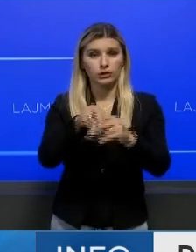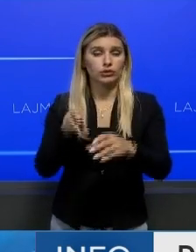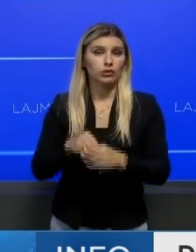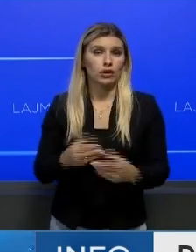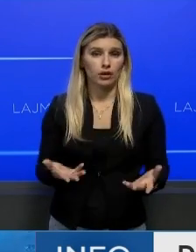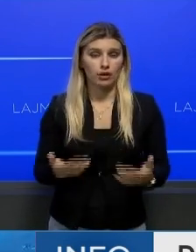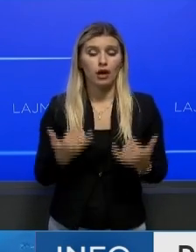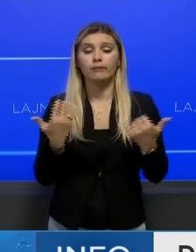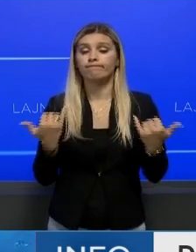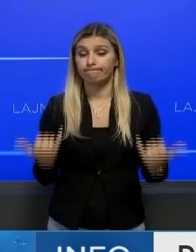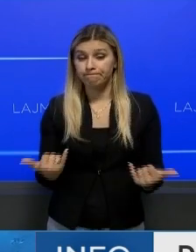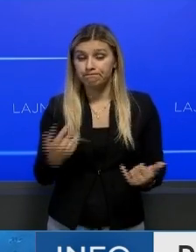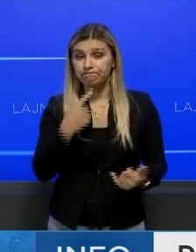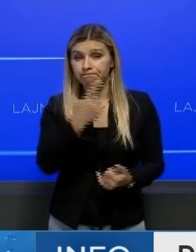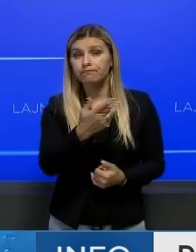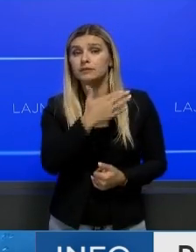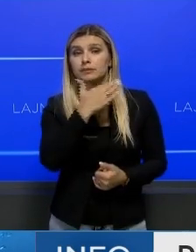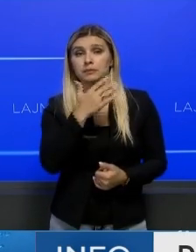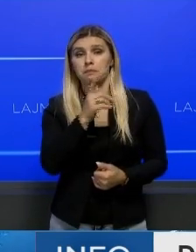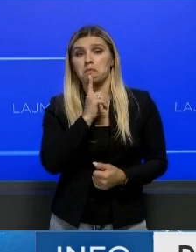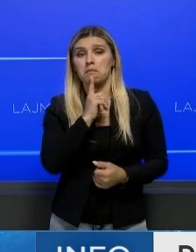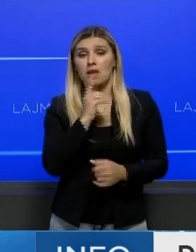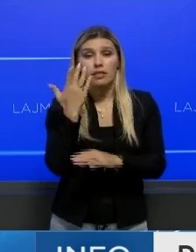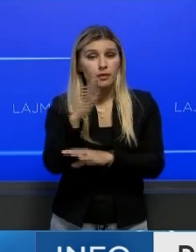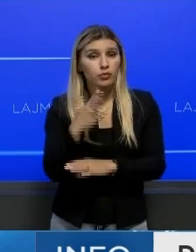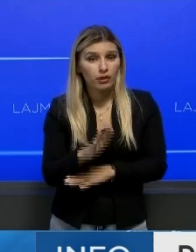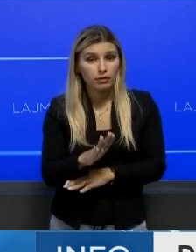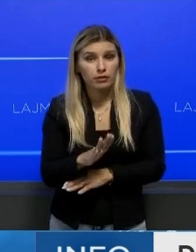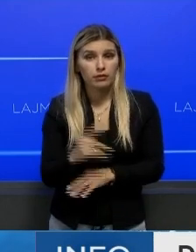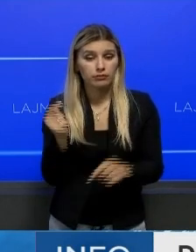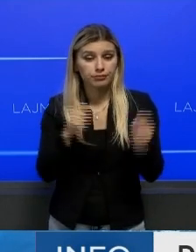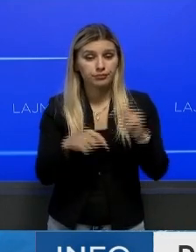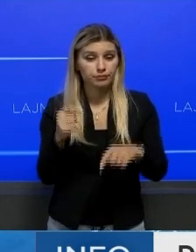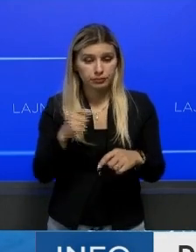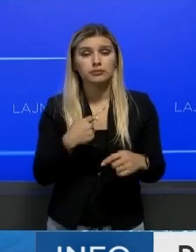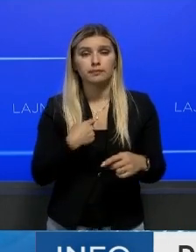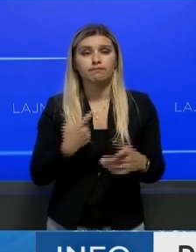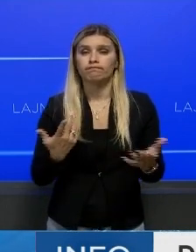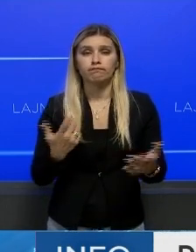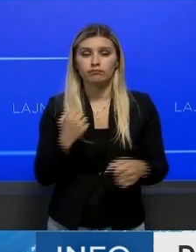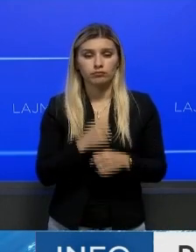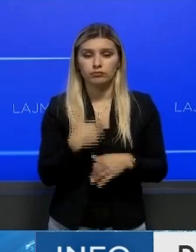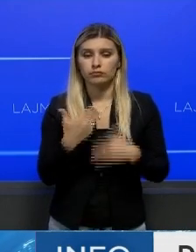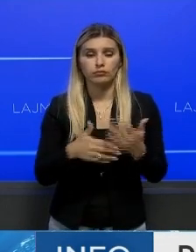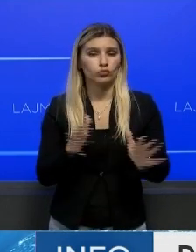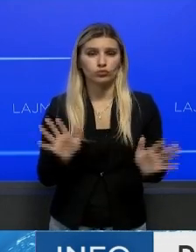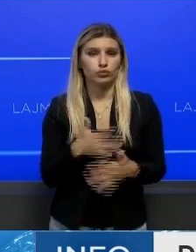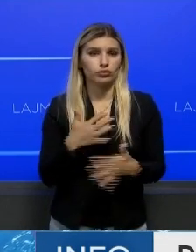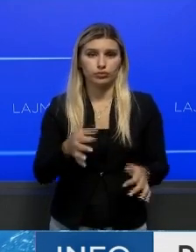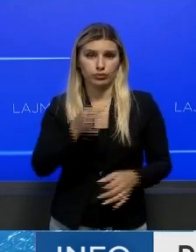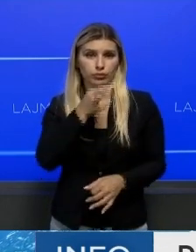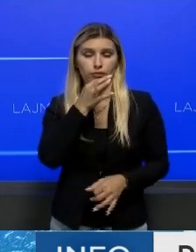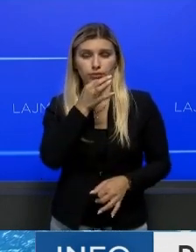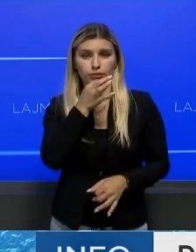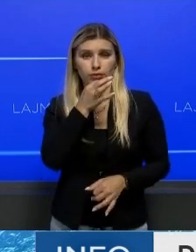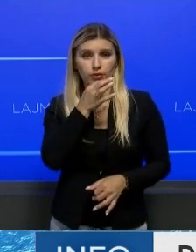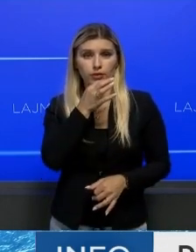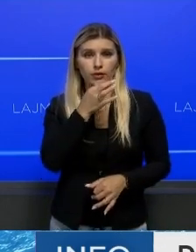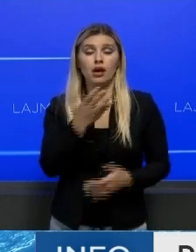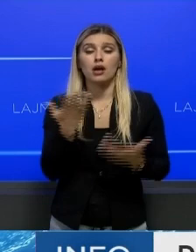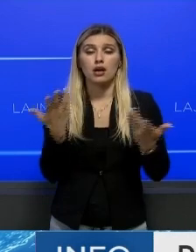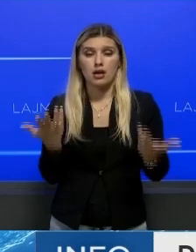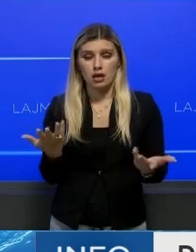kace. Prandaj në munges të deputetve sot, ne kemi të pamundur të vazhdojnë me punimet e kësaj